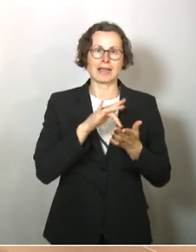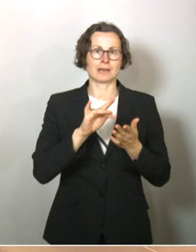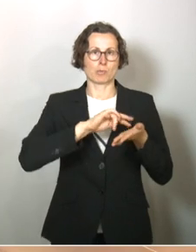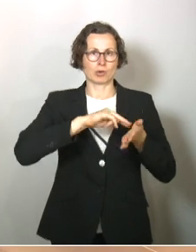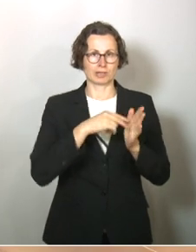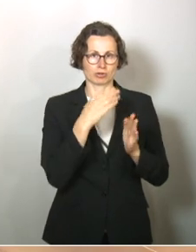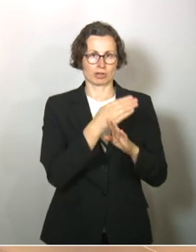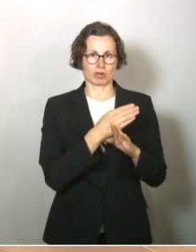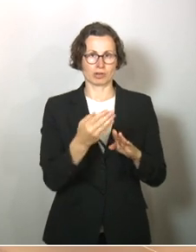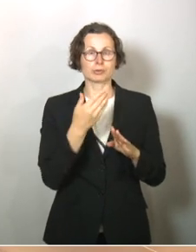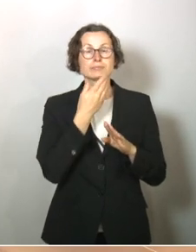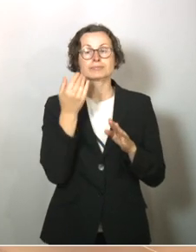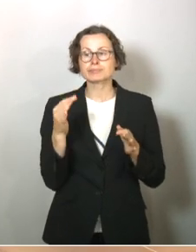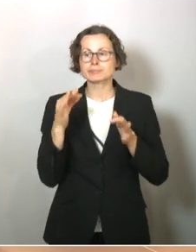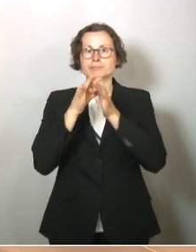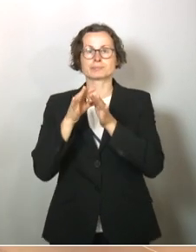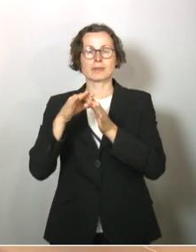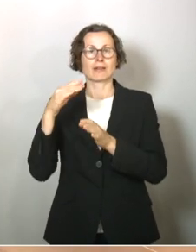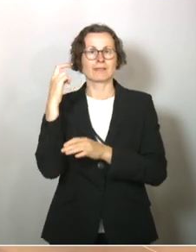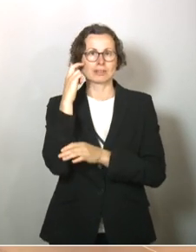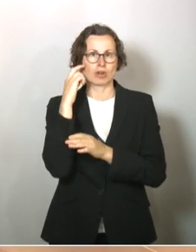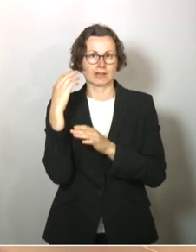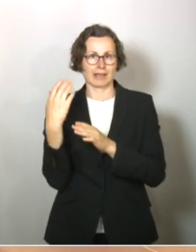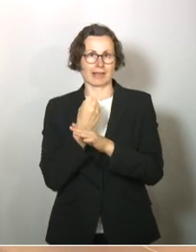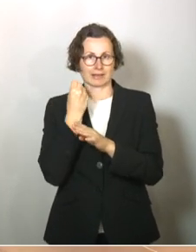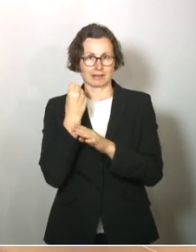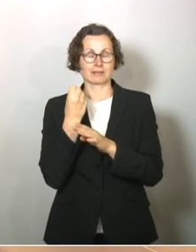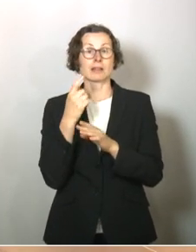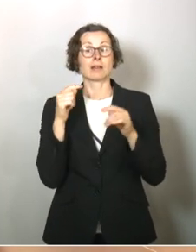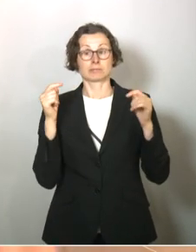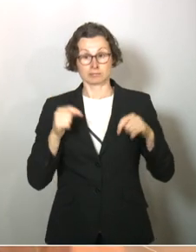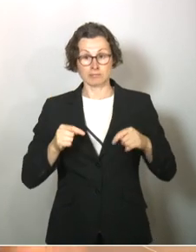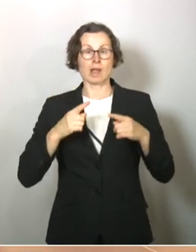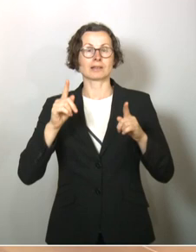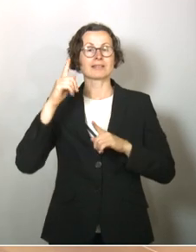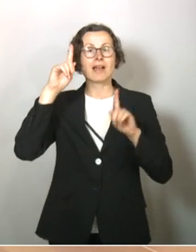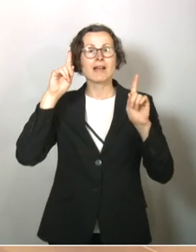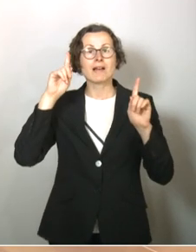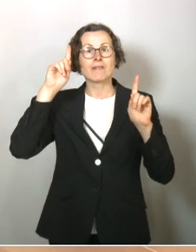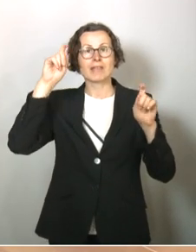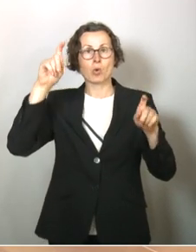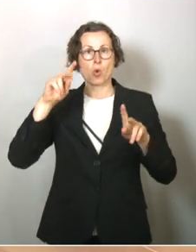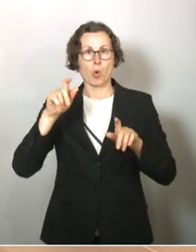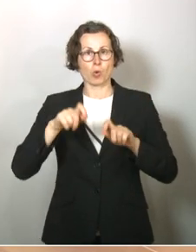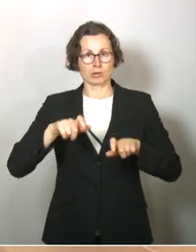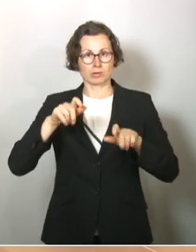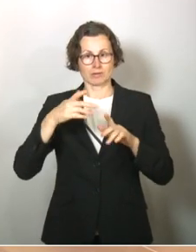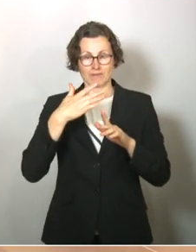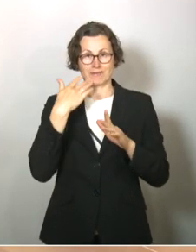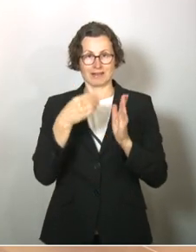und sehr, sehr wenig auf der Basis wirklich von Erkenntnissen. Hier war das anders. Hier spielten Virologen. Ich will auch die Virologen hier nicht werten,